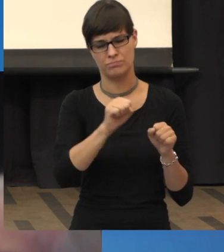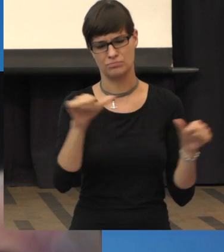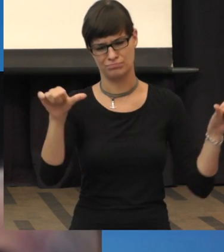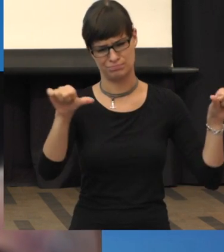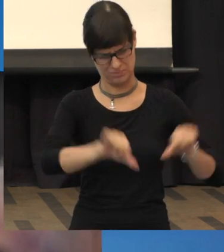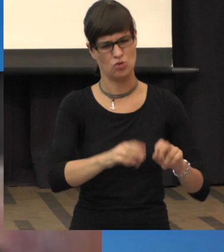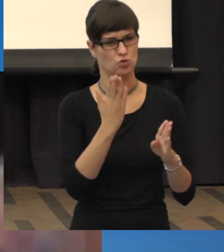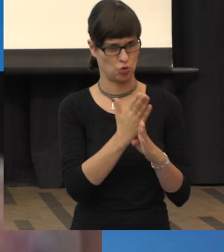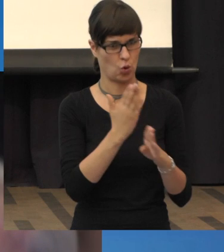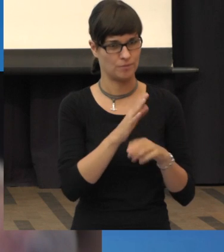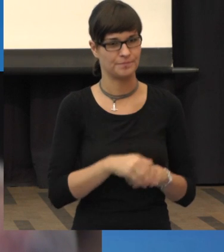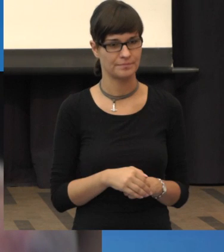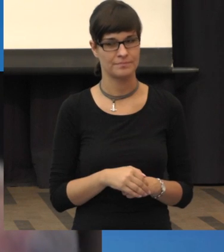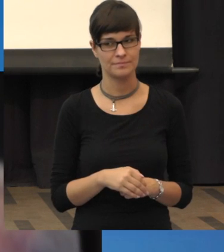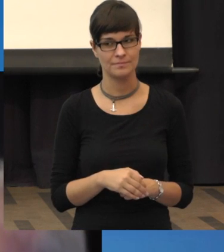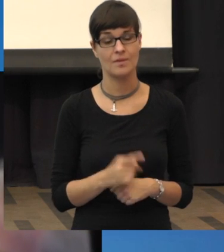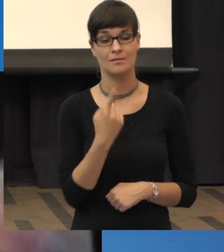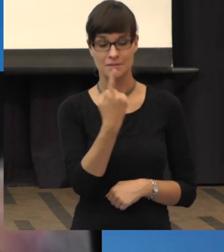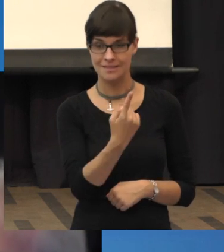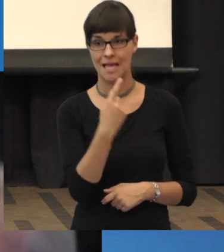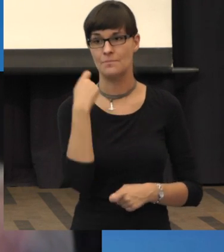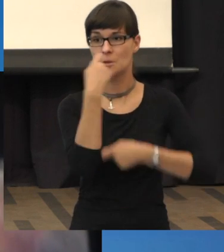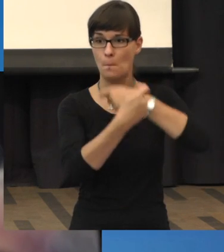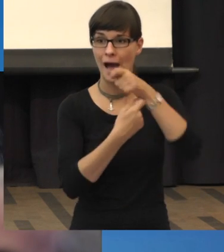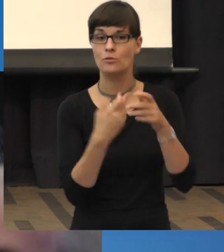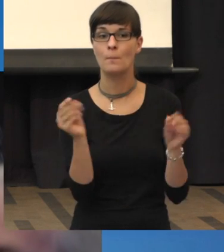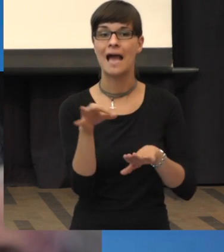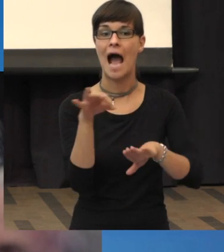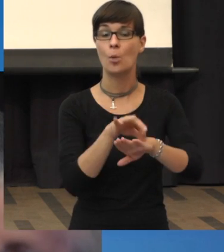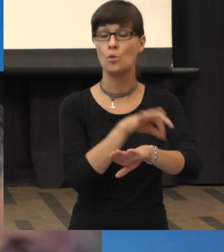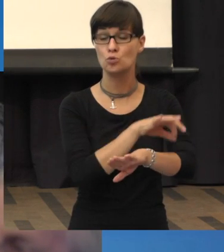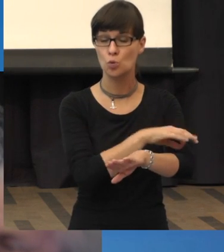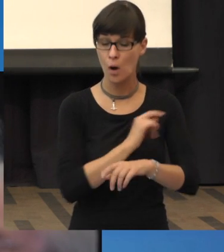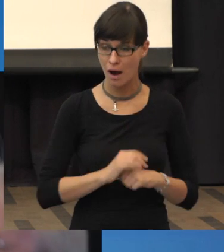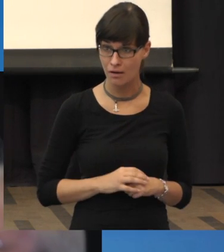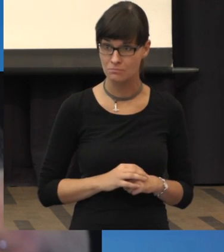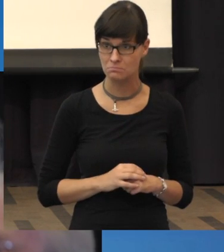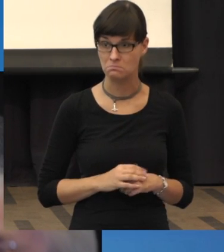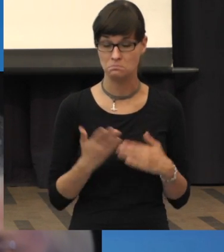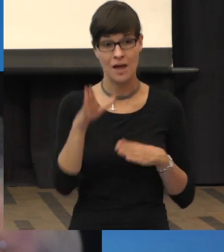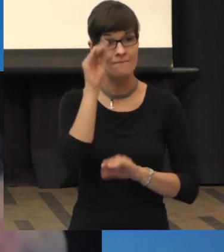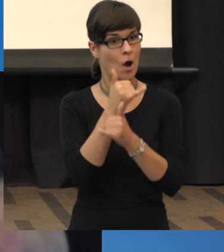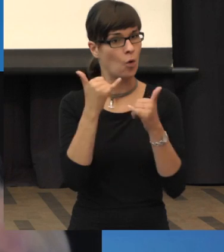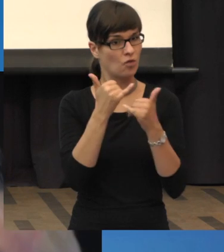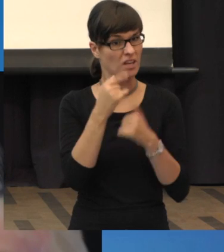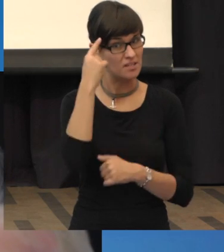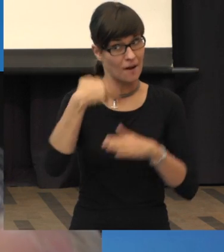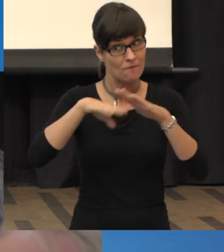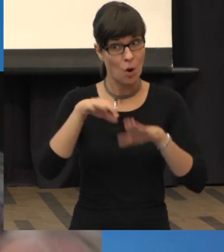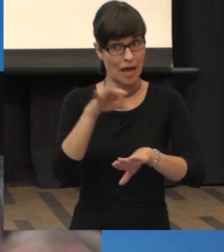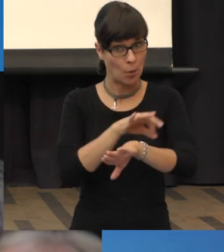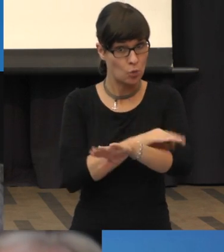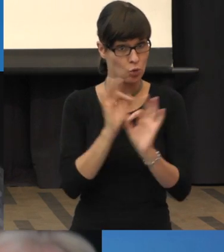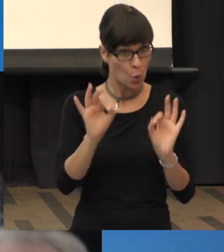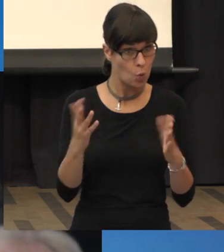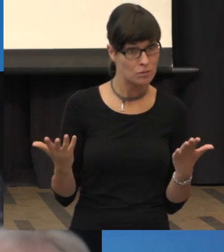und die lässt das unter anderem behandeln durch eine Akupunktur. Meine Frage ist, wie sind da die Erfahrungen? Ist das sinnvoll oder nicht?